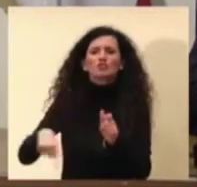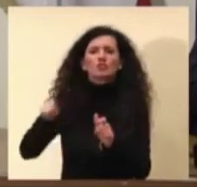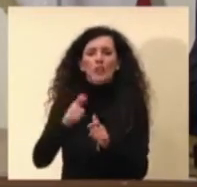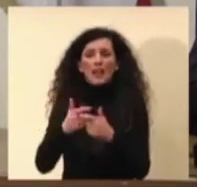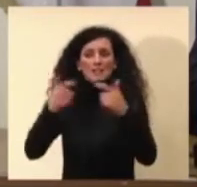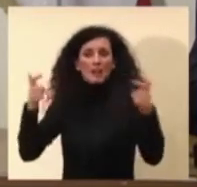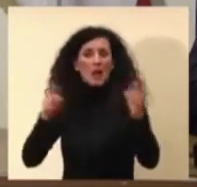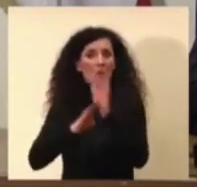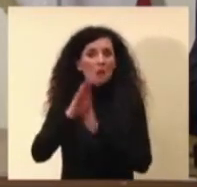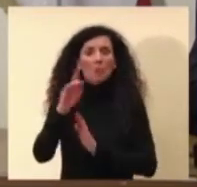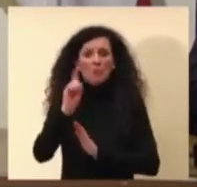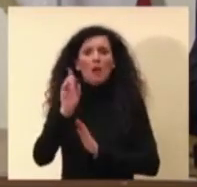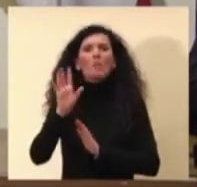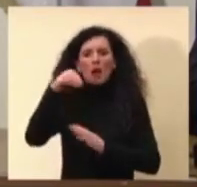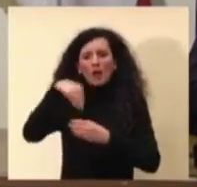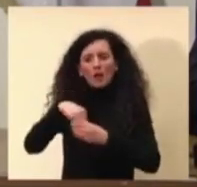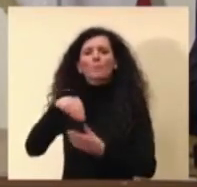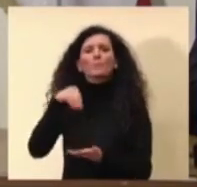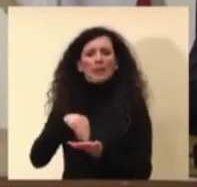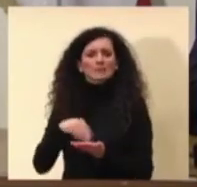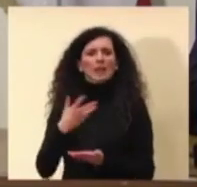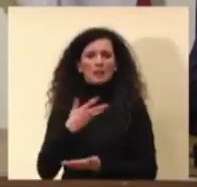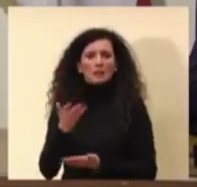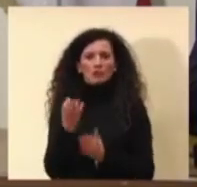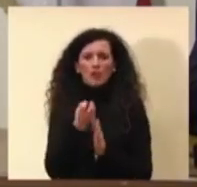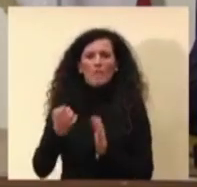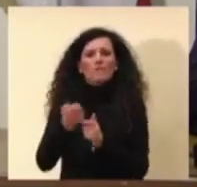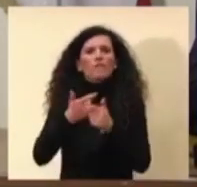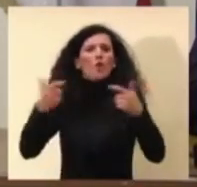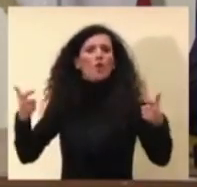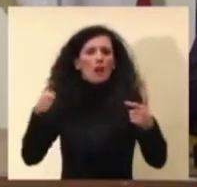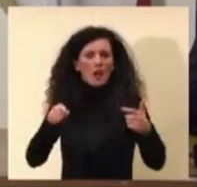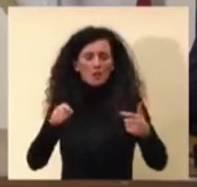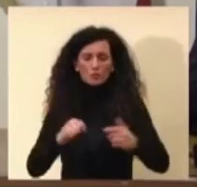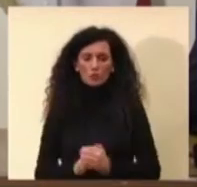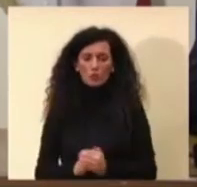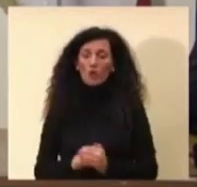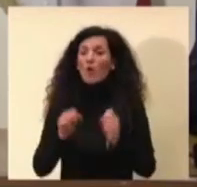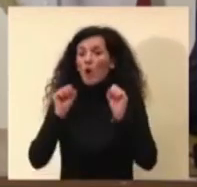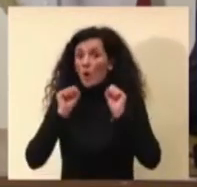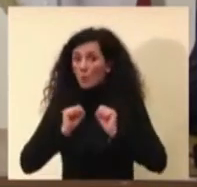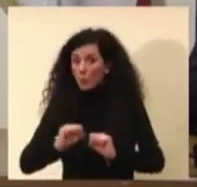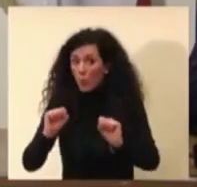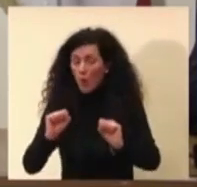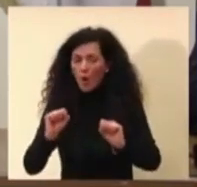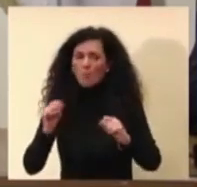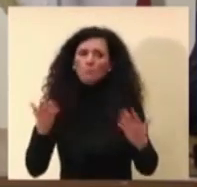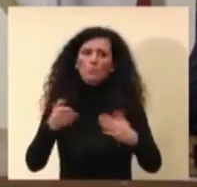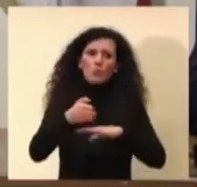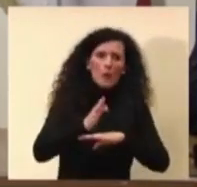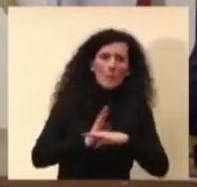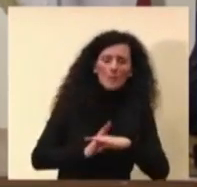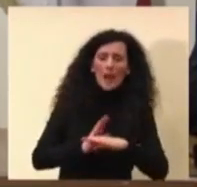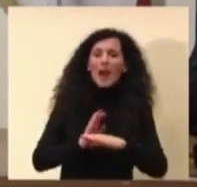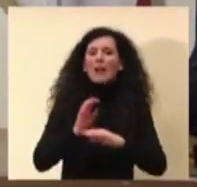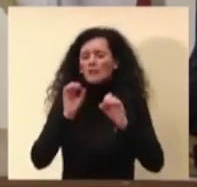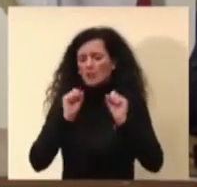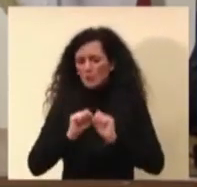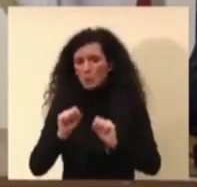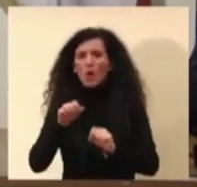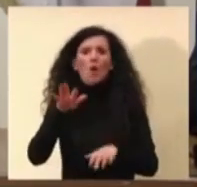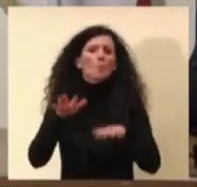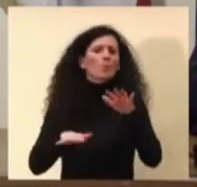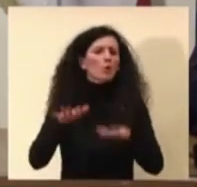elevata. Questo in parte probabilmente è dovuto alla presenza